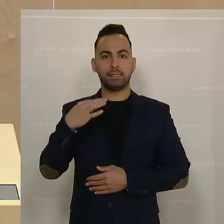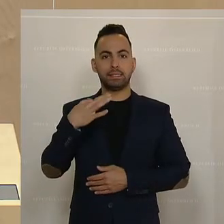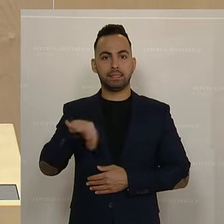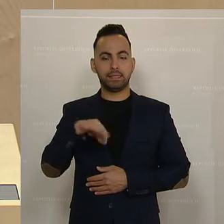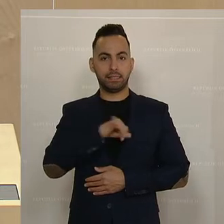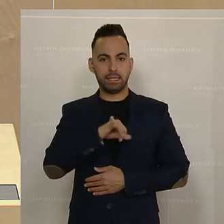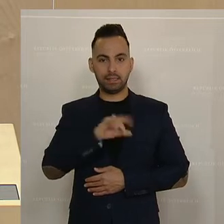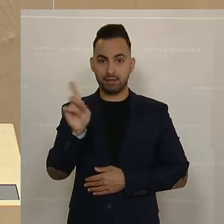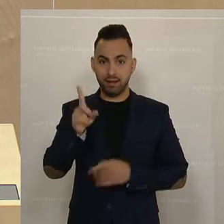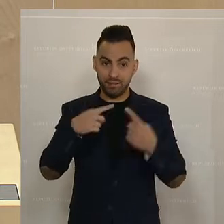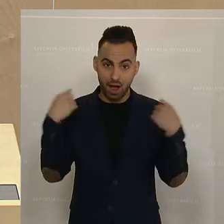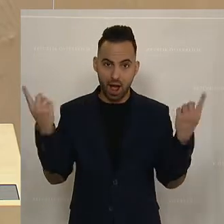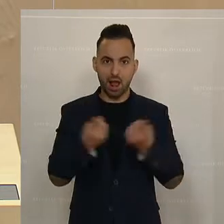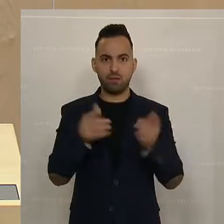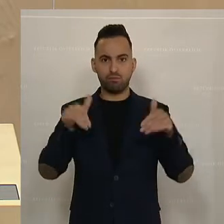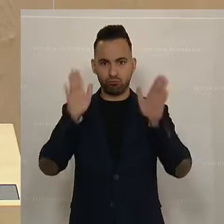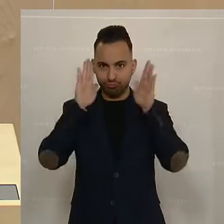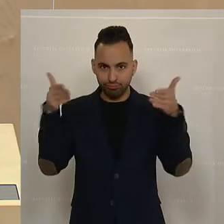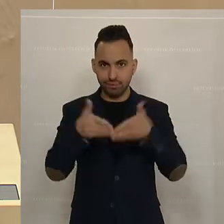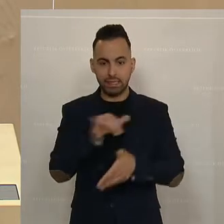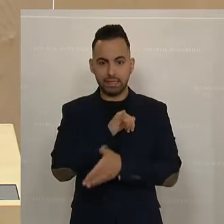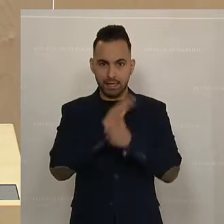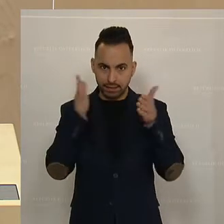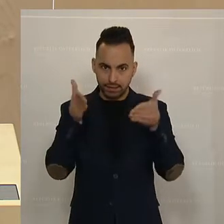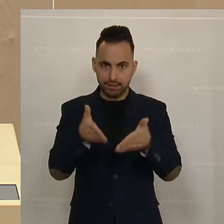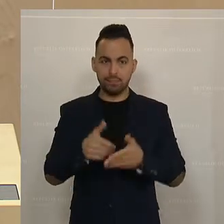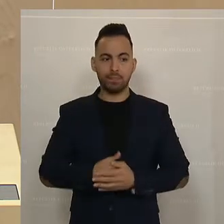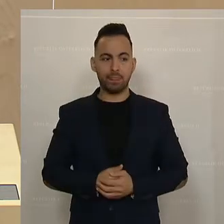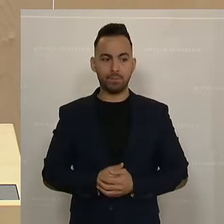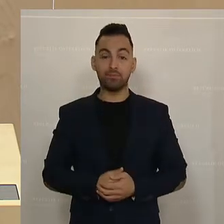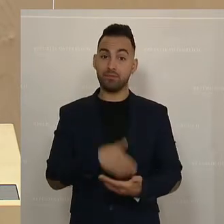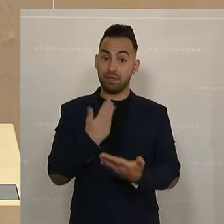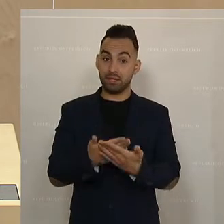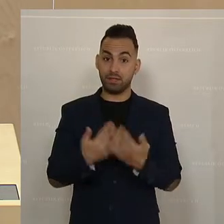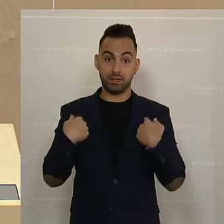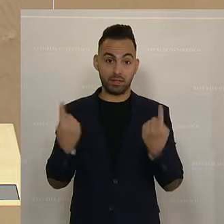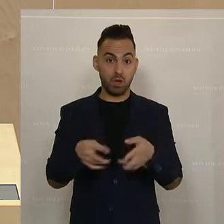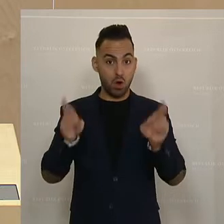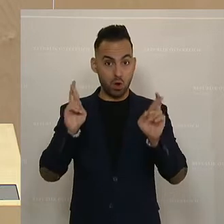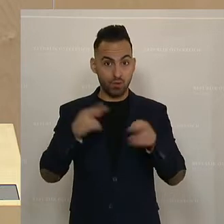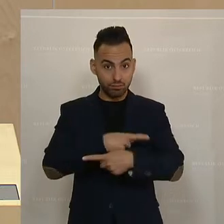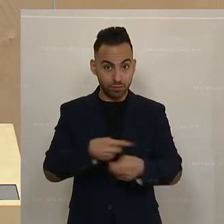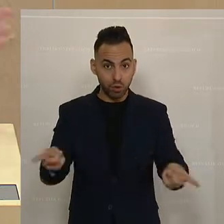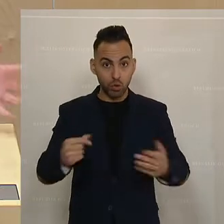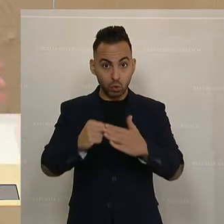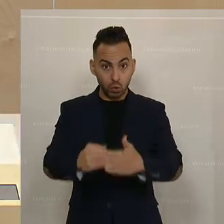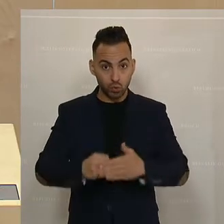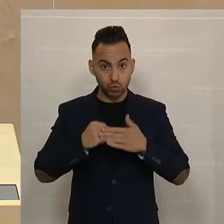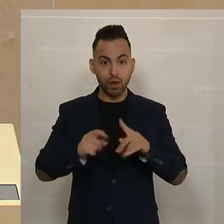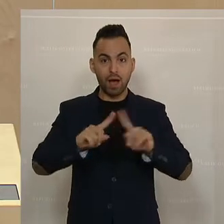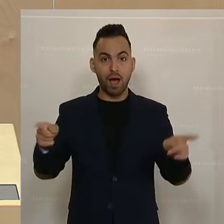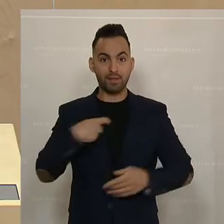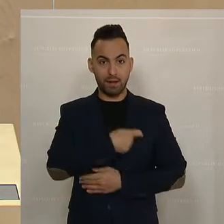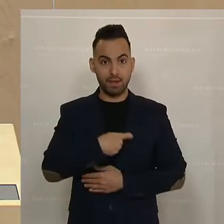Ausmaßes muss in unser aller Interesse sein. Und dementsprechend hoffe ich auch die breite Unterstützung der anderen